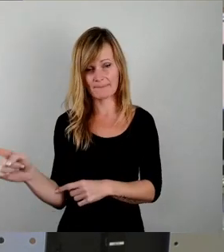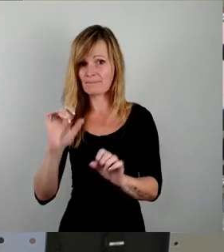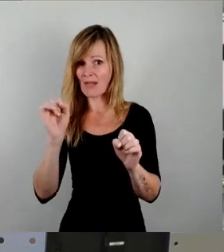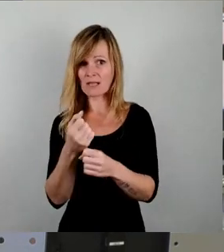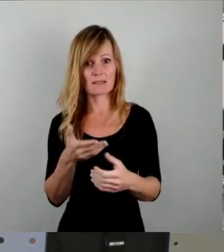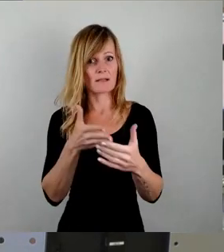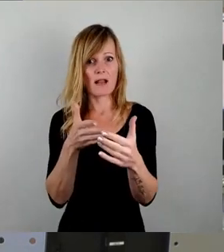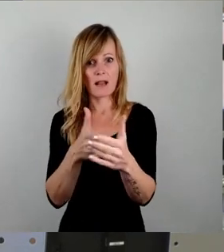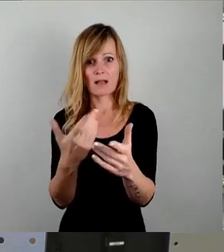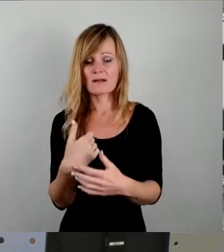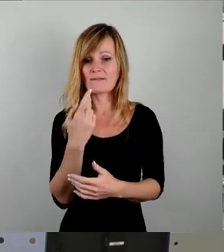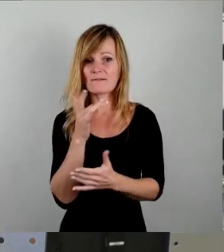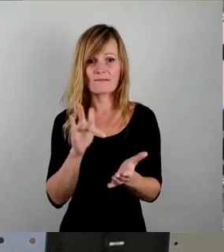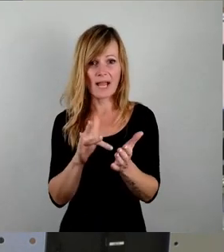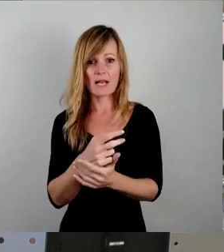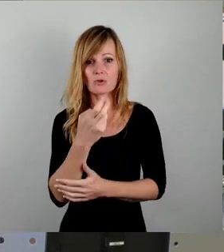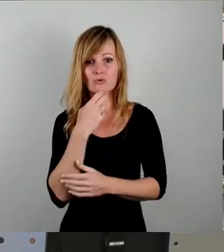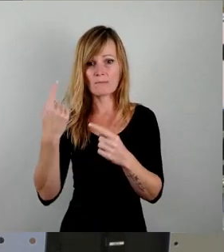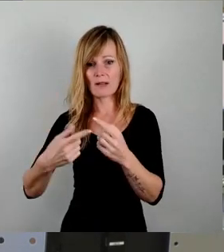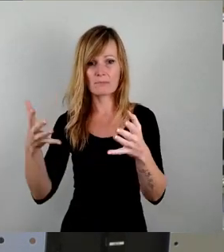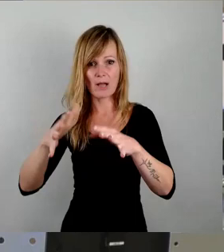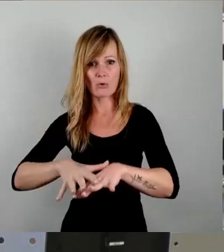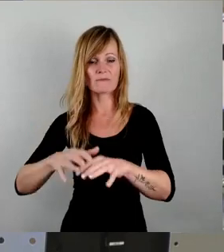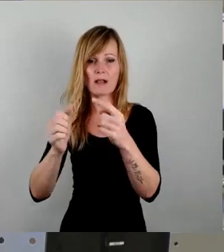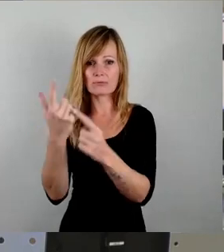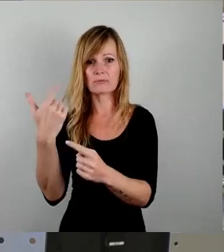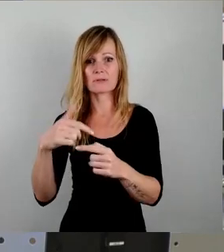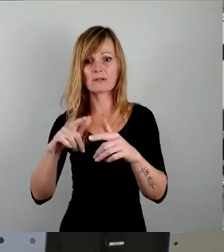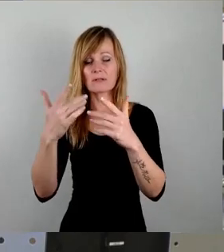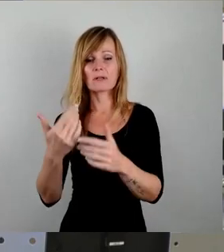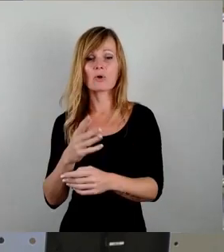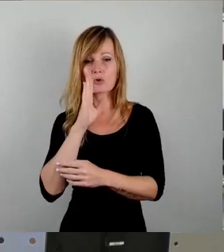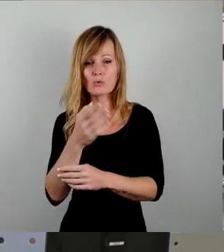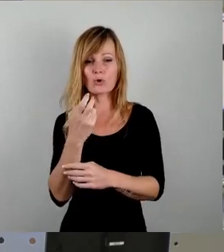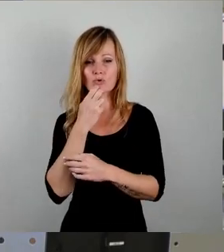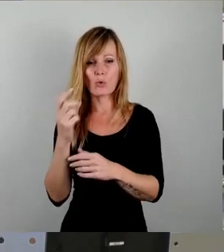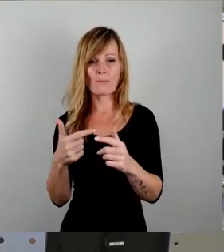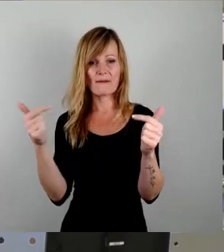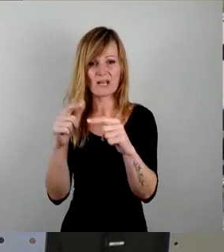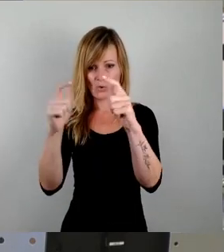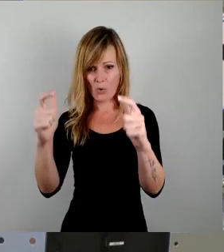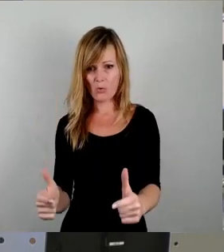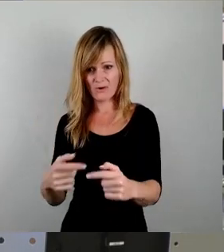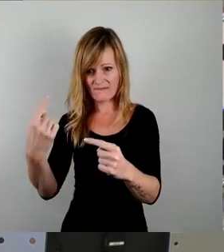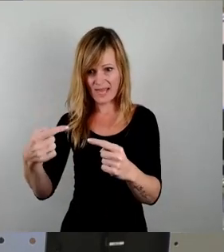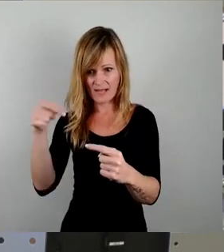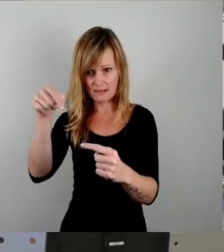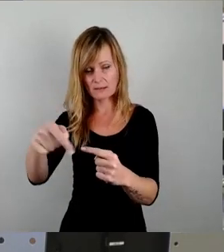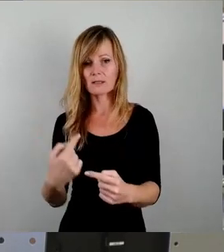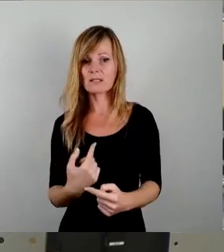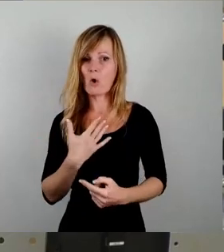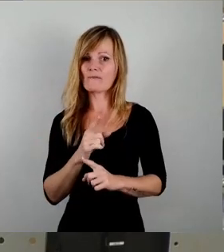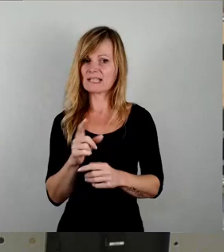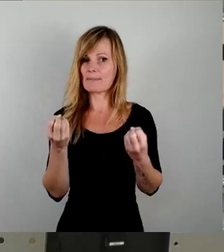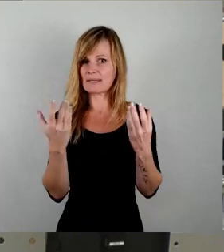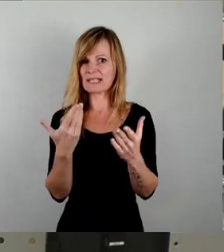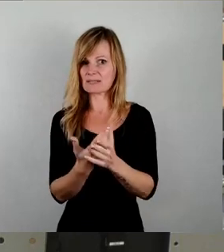eingeschränkt, dass die Versorgung aufgrund einer nicht vorhandenen Notstromversorgung im Großtanklager scheiterte, möchten wir nicht in der